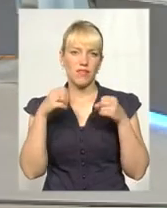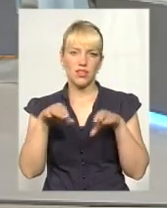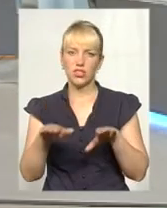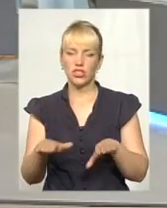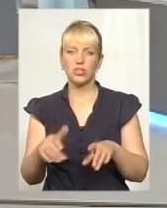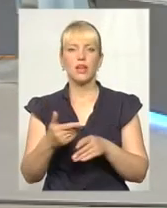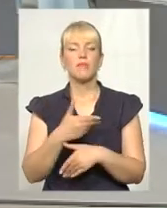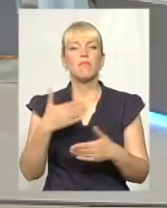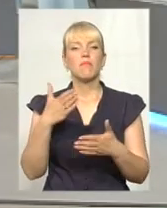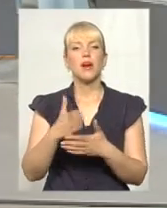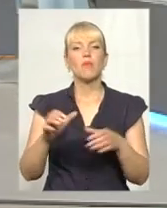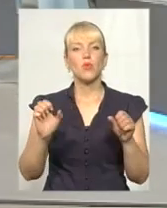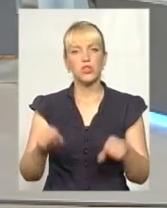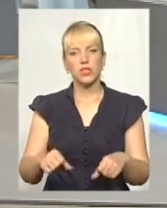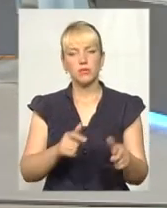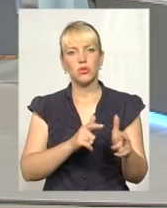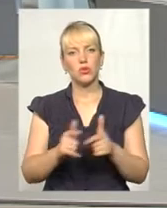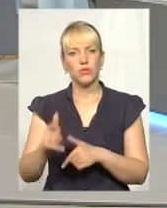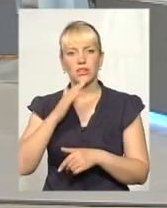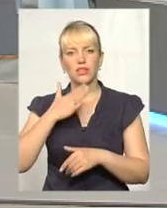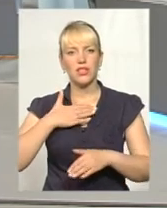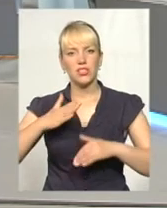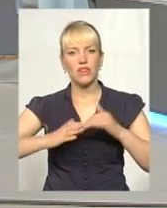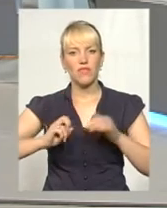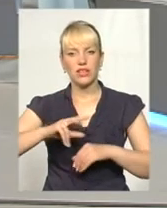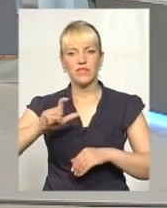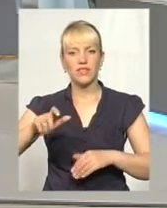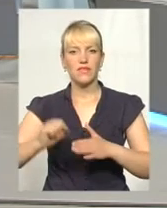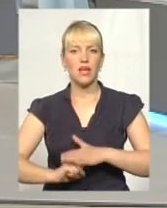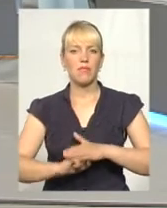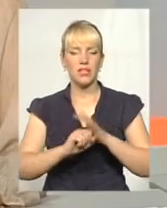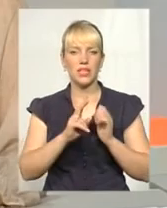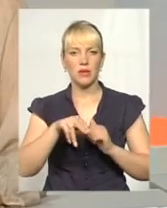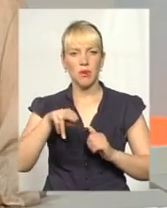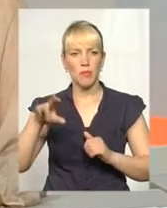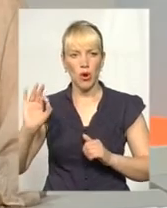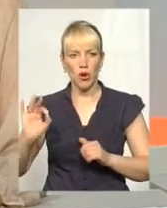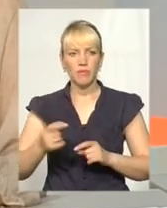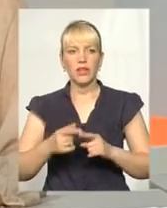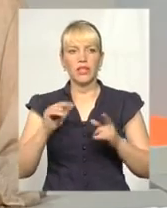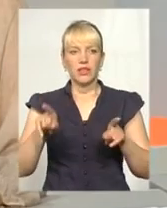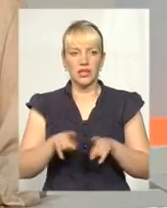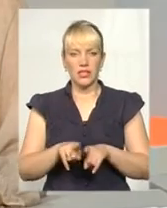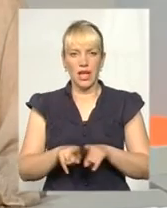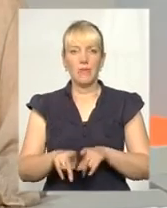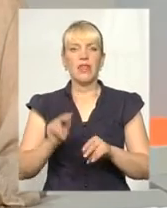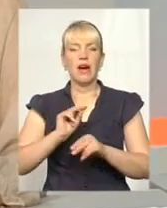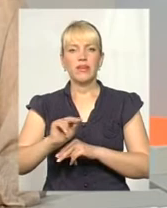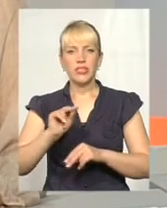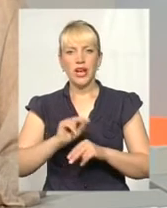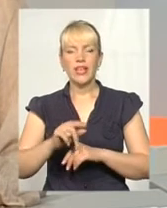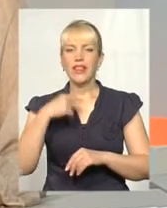маємо можливість підготувати наших фахівців на базі ХОЄППО. Так само навчання